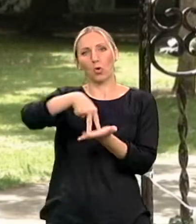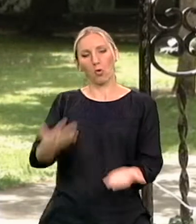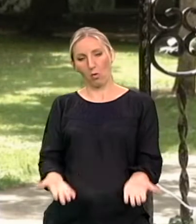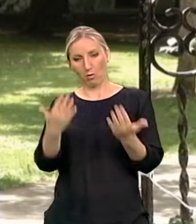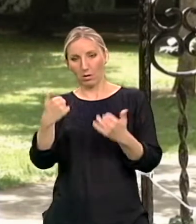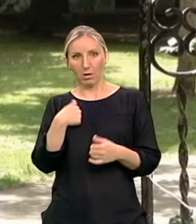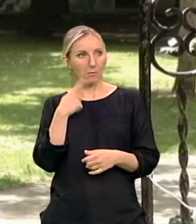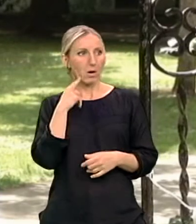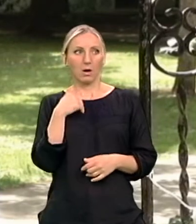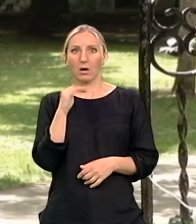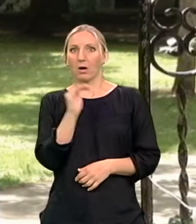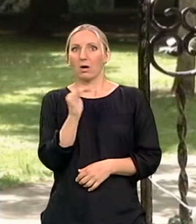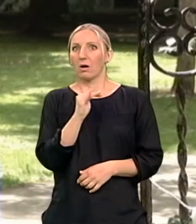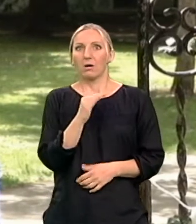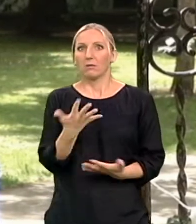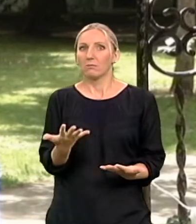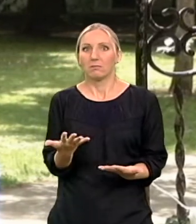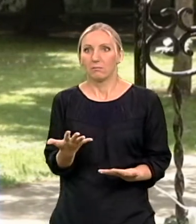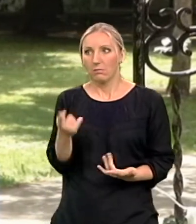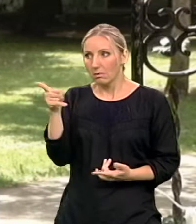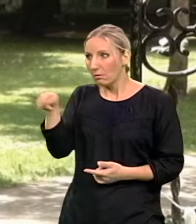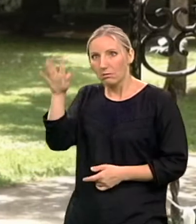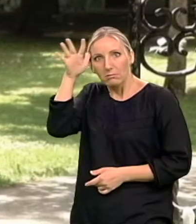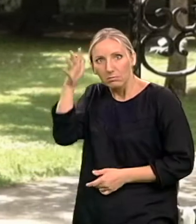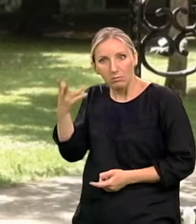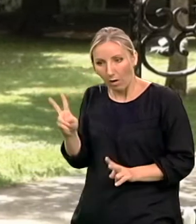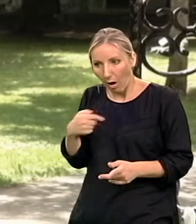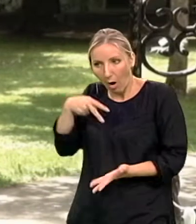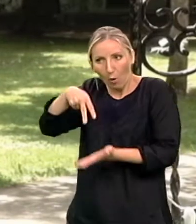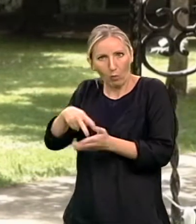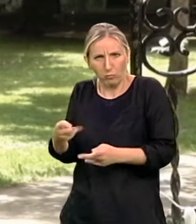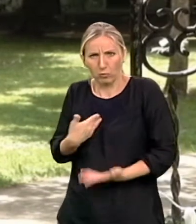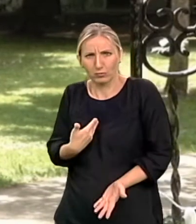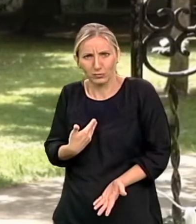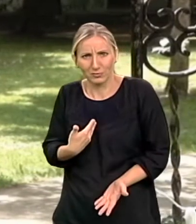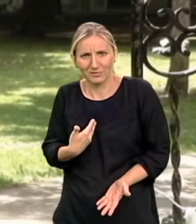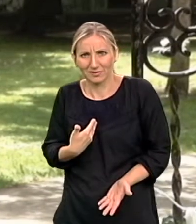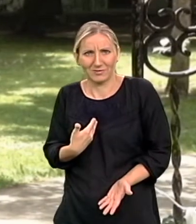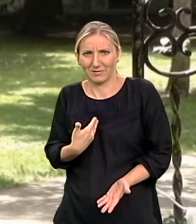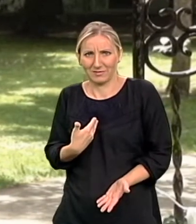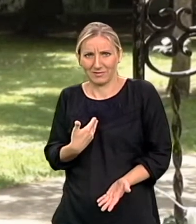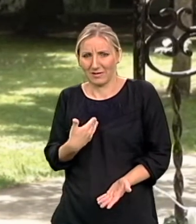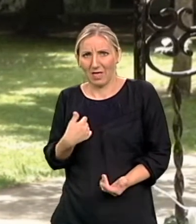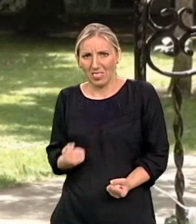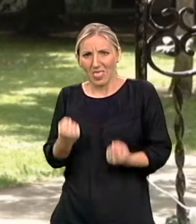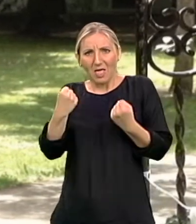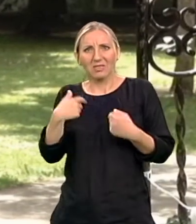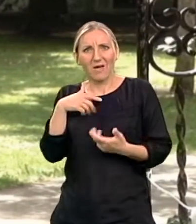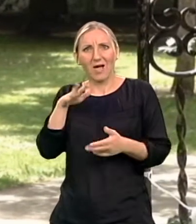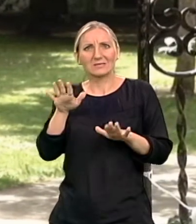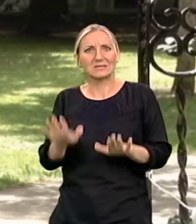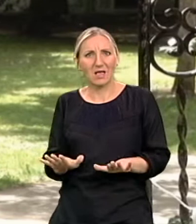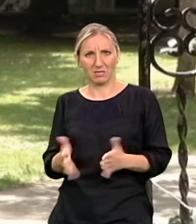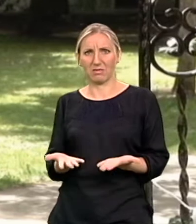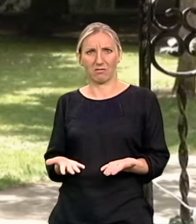Ja sam se ukrenula i rekao mojoj mami mama jesu oni normalni? Šta je ovo kao? Gde da stoji? Jedva sam tad sedela